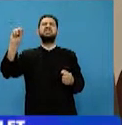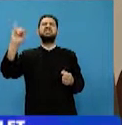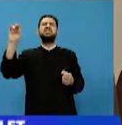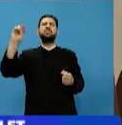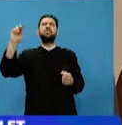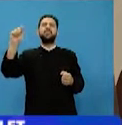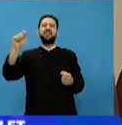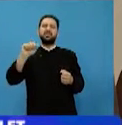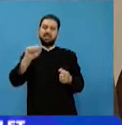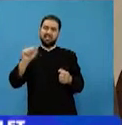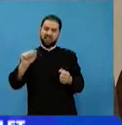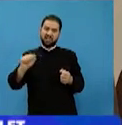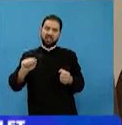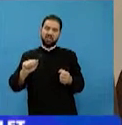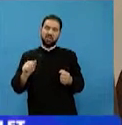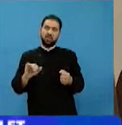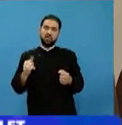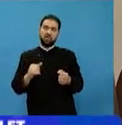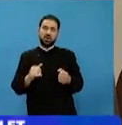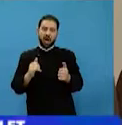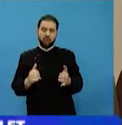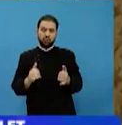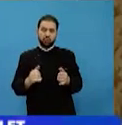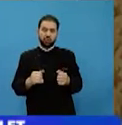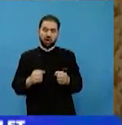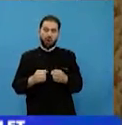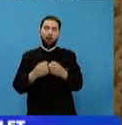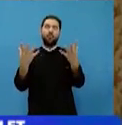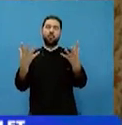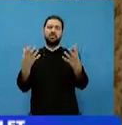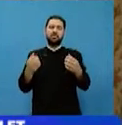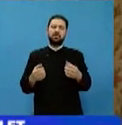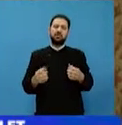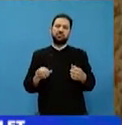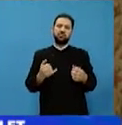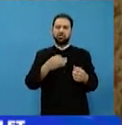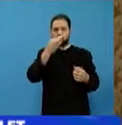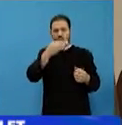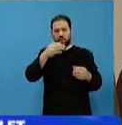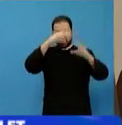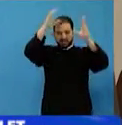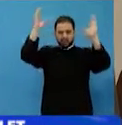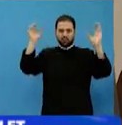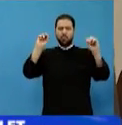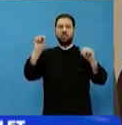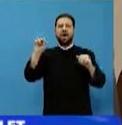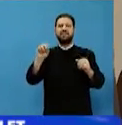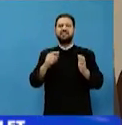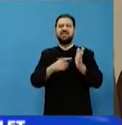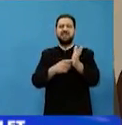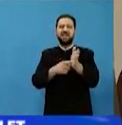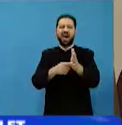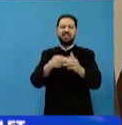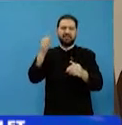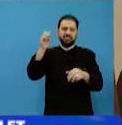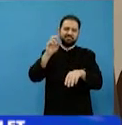Puțin a rămas când a dat foc la mănăstire că își podeau a ei s-a aprins în chilie. Și spune Sfântul Paisie că iată iată